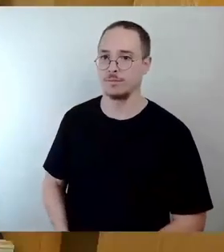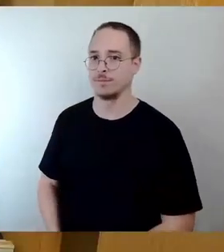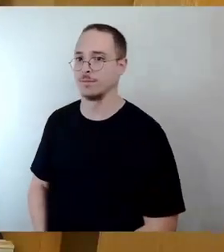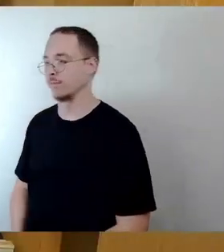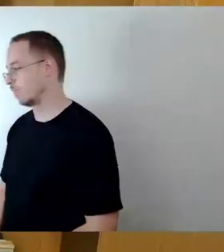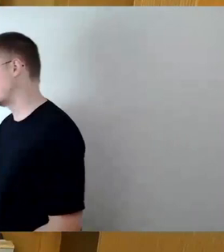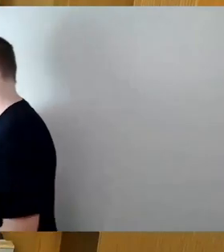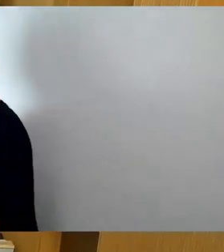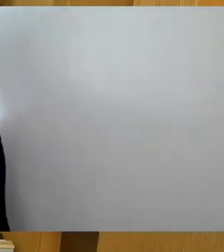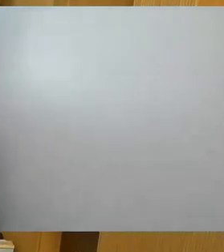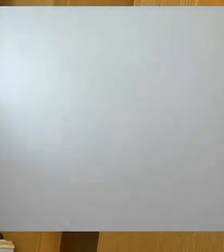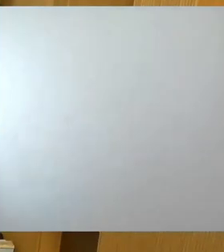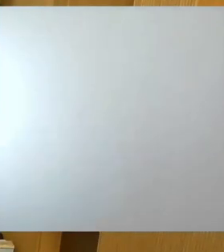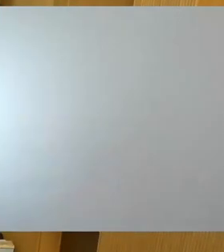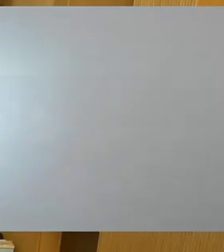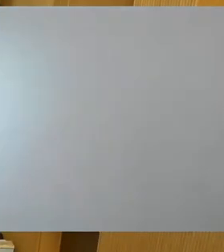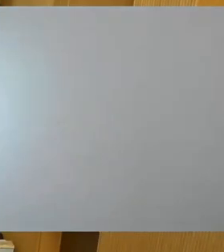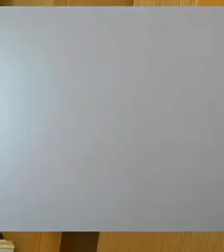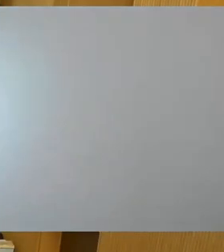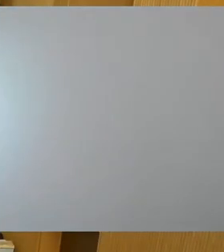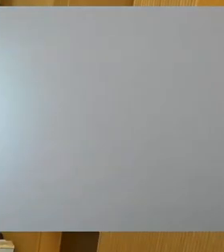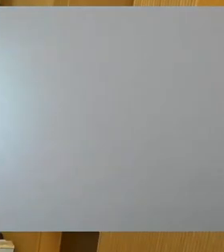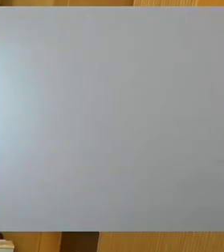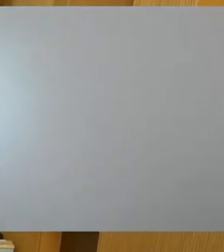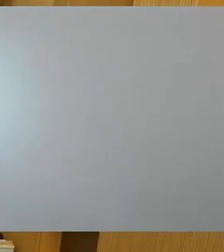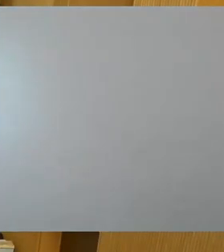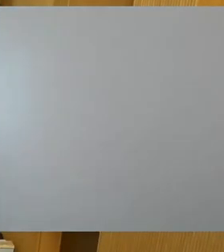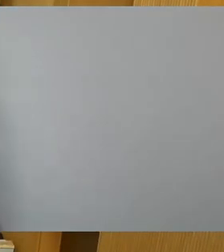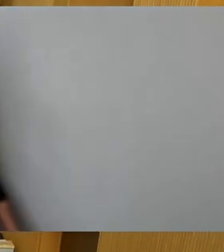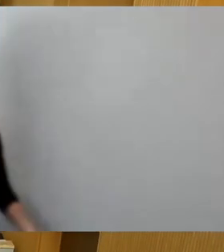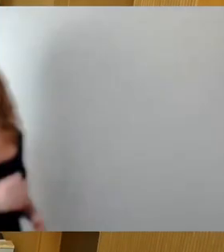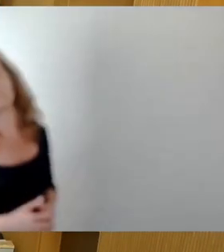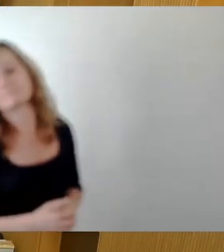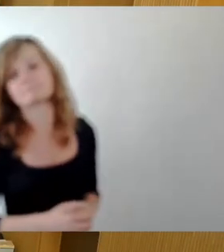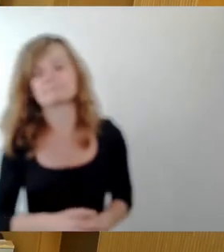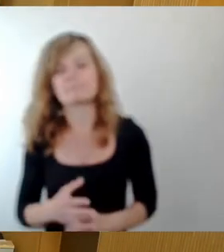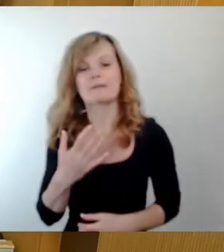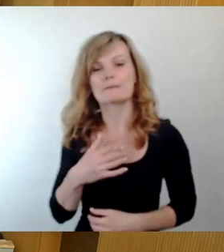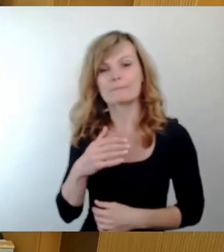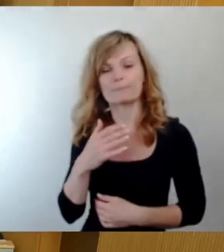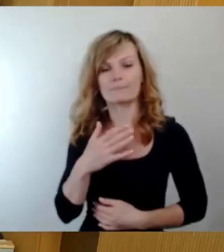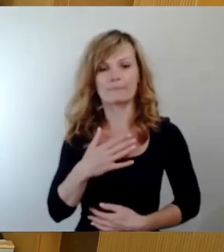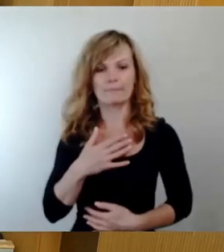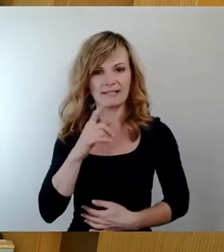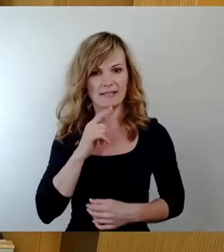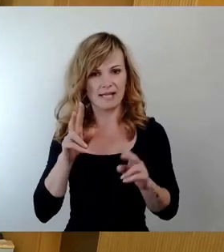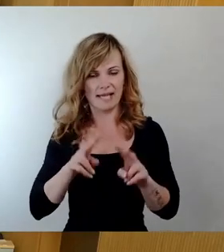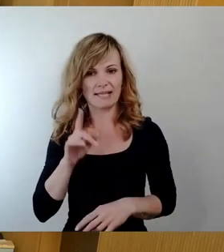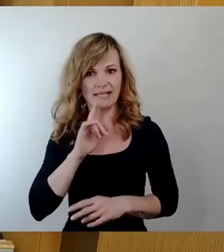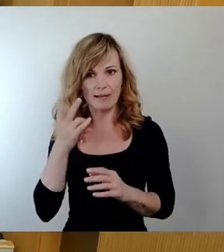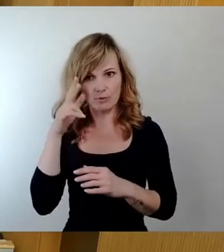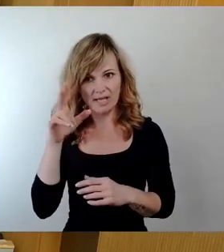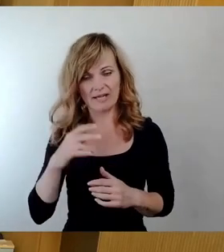Ja, meine sehr geehrten Damen und Herren, mit beiden verbundenen